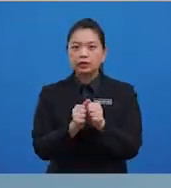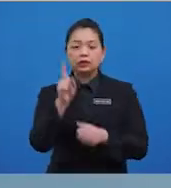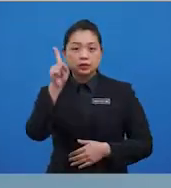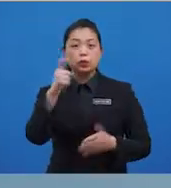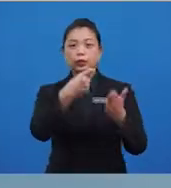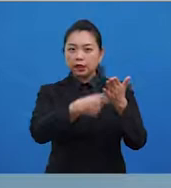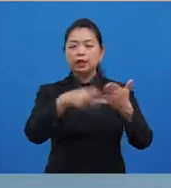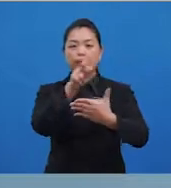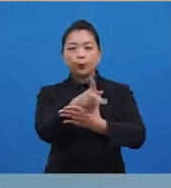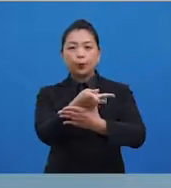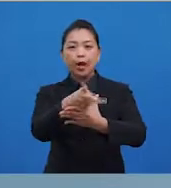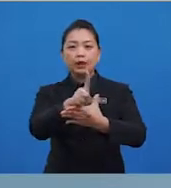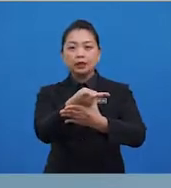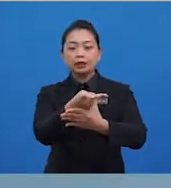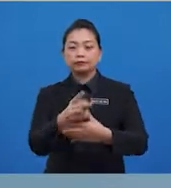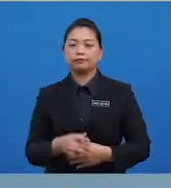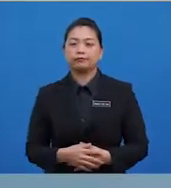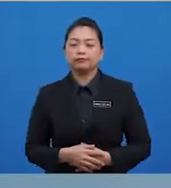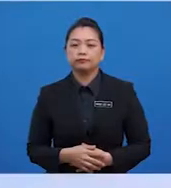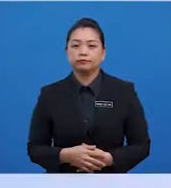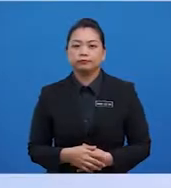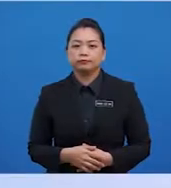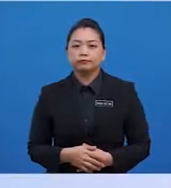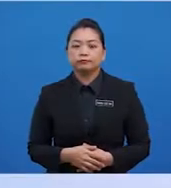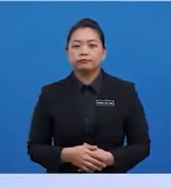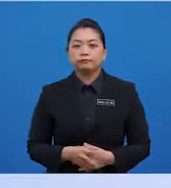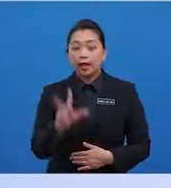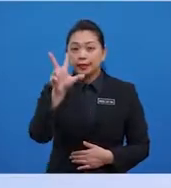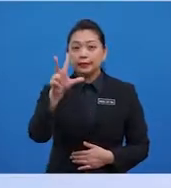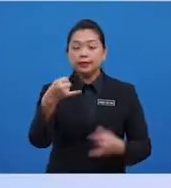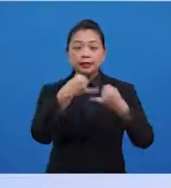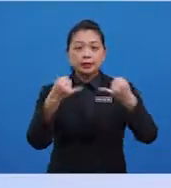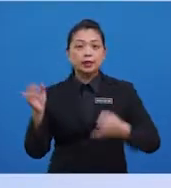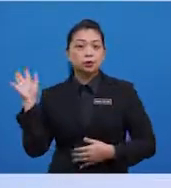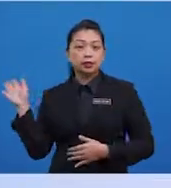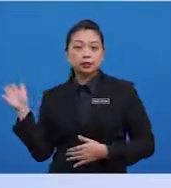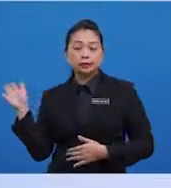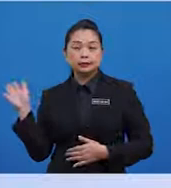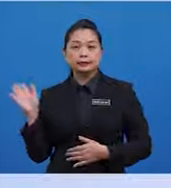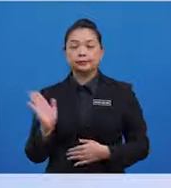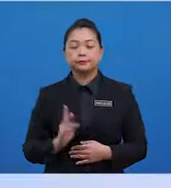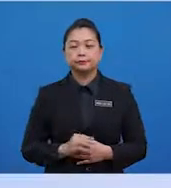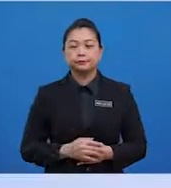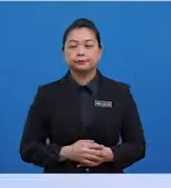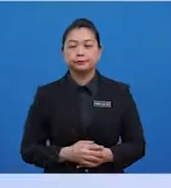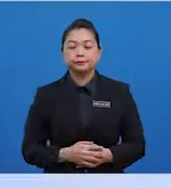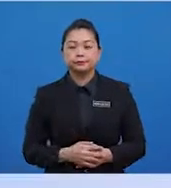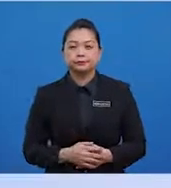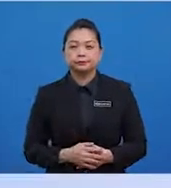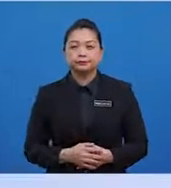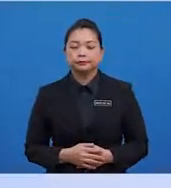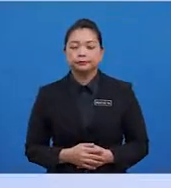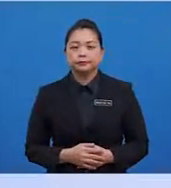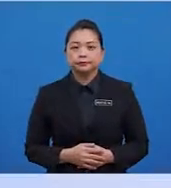purata. Tiga jenis sukatan kecenderungan memusak yang dimaksudkan